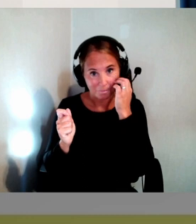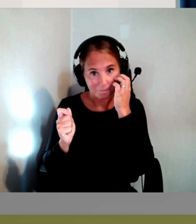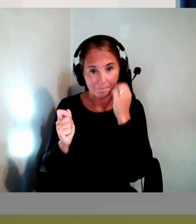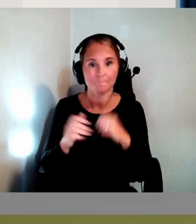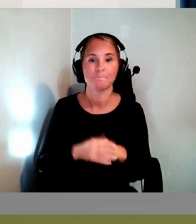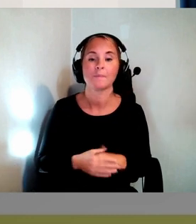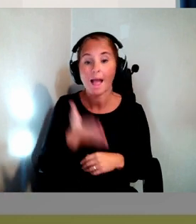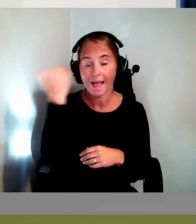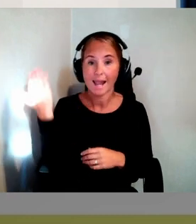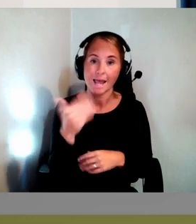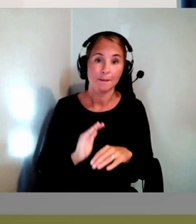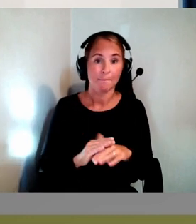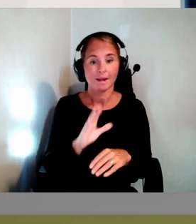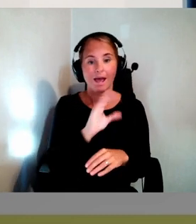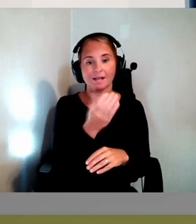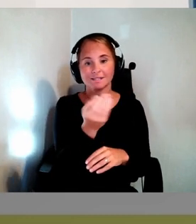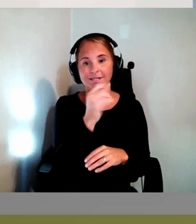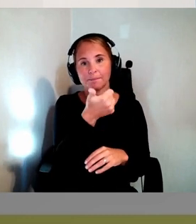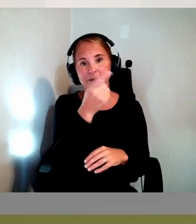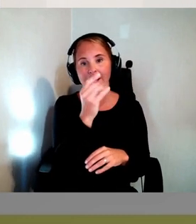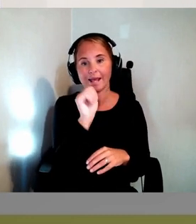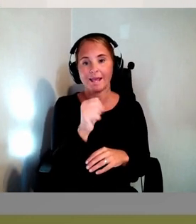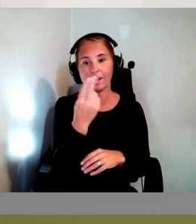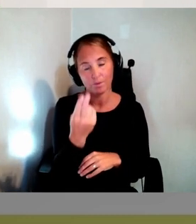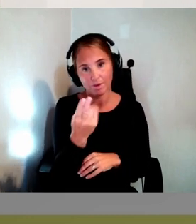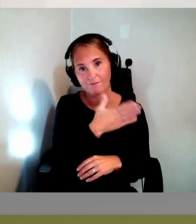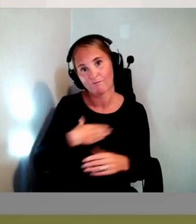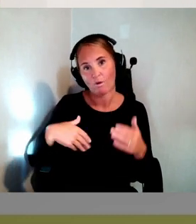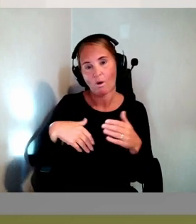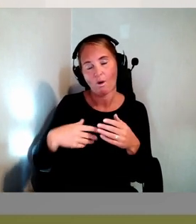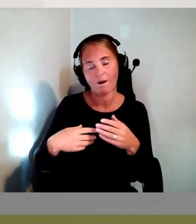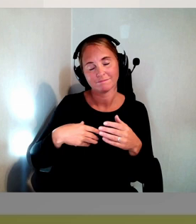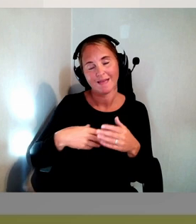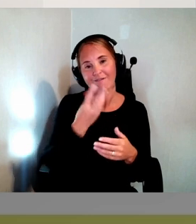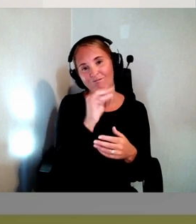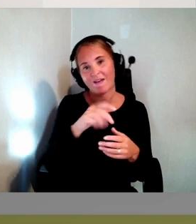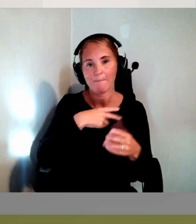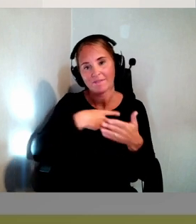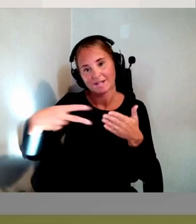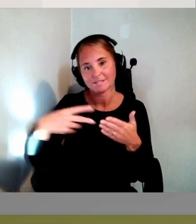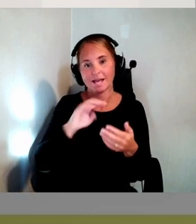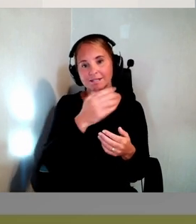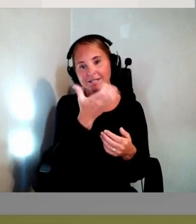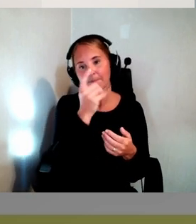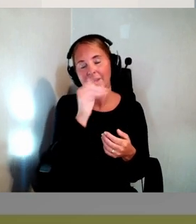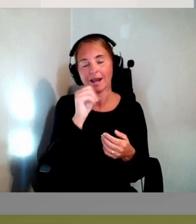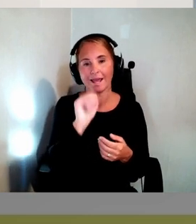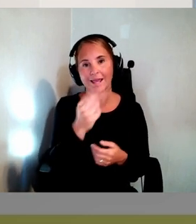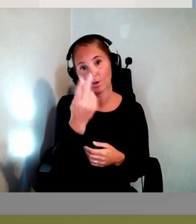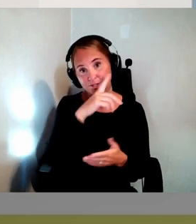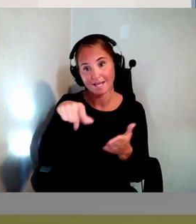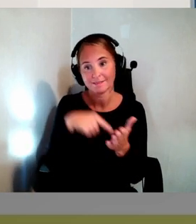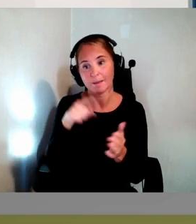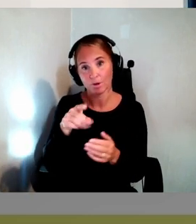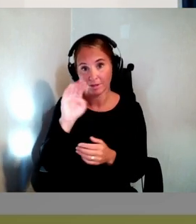att läsa lite mer. Dels hos Accessible EU. Våran webbadress finns på skärmen. AccessibleEUcenter.eu Eller på